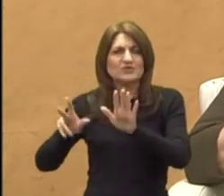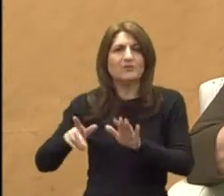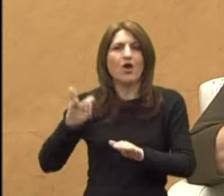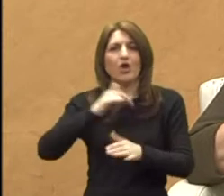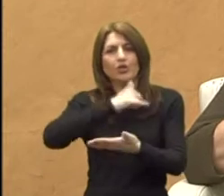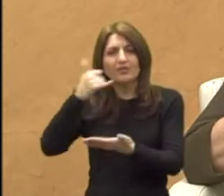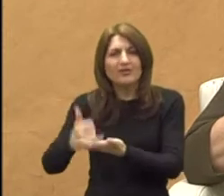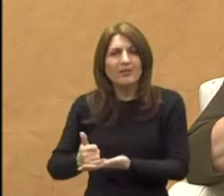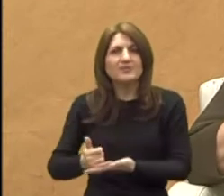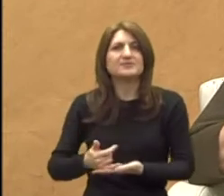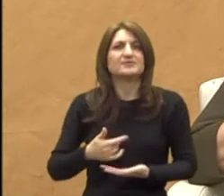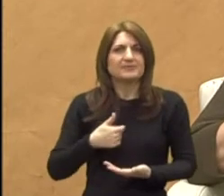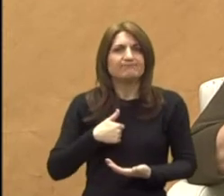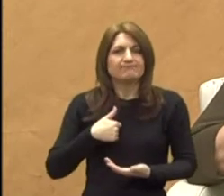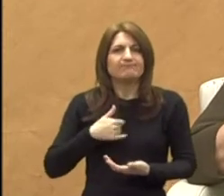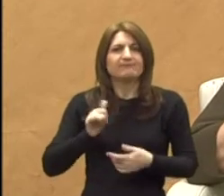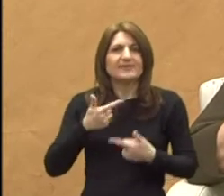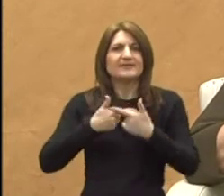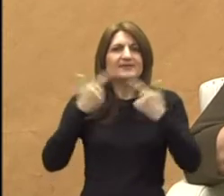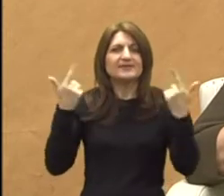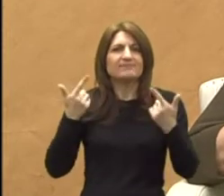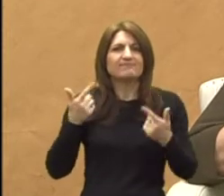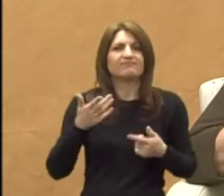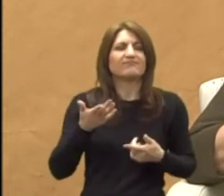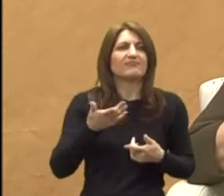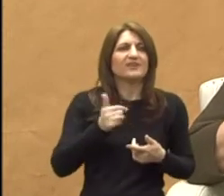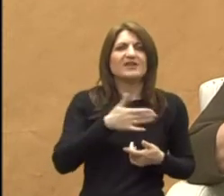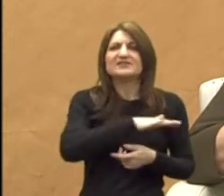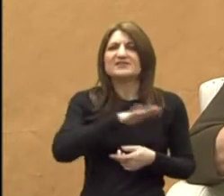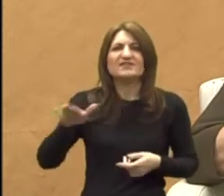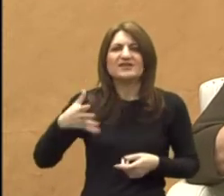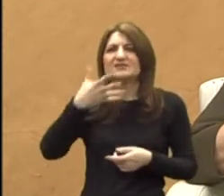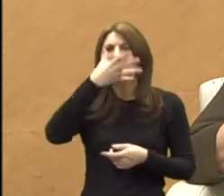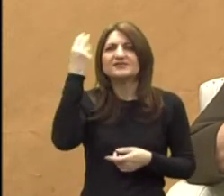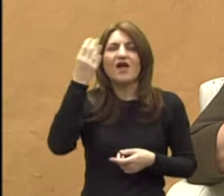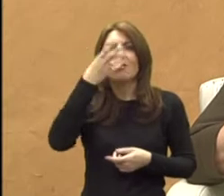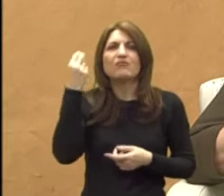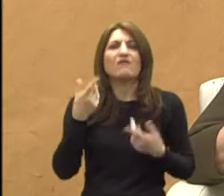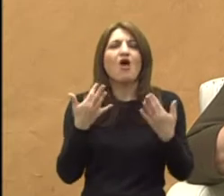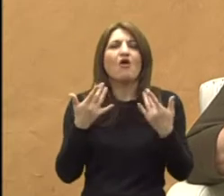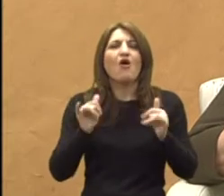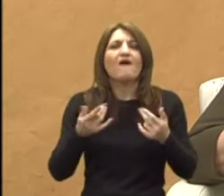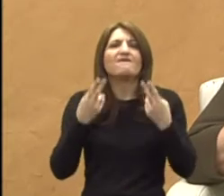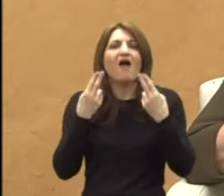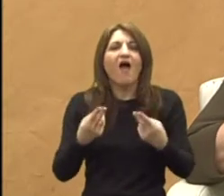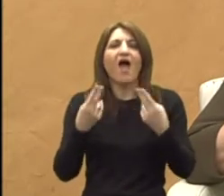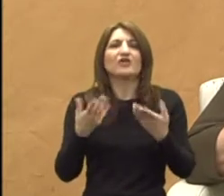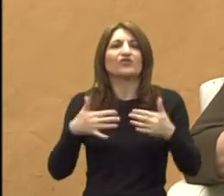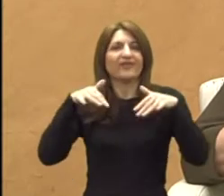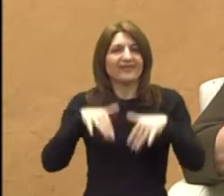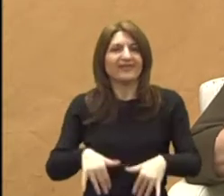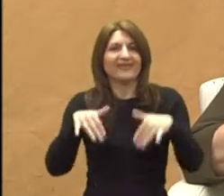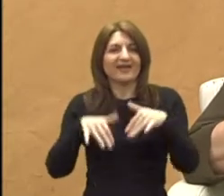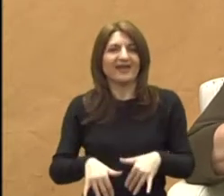činjenice, da svi zaboravljamo igru, koliko je ta igra važna. Kada